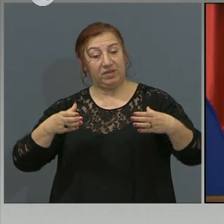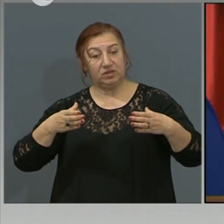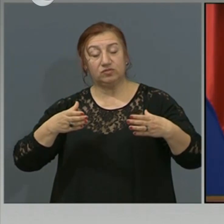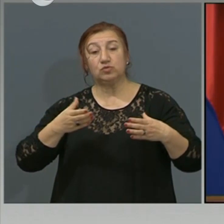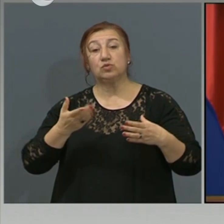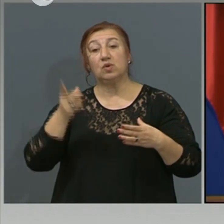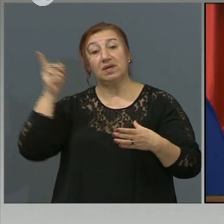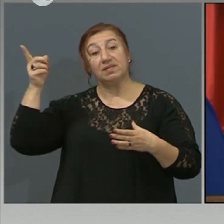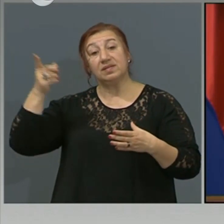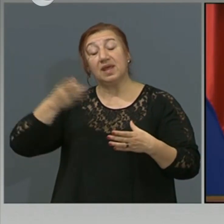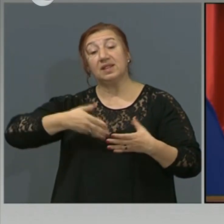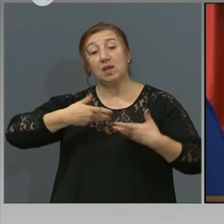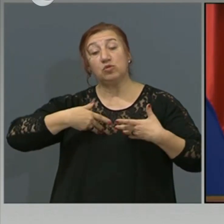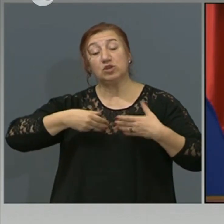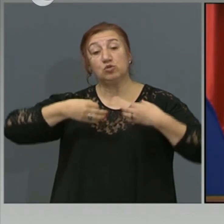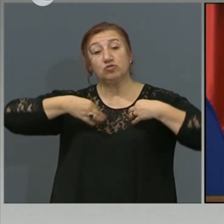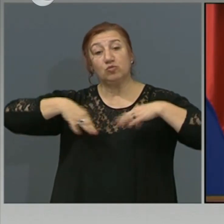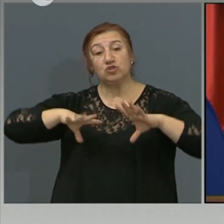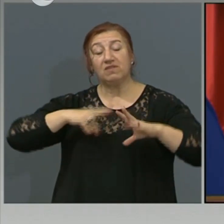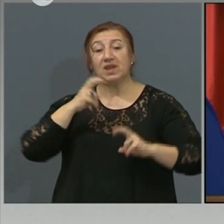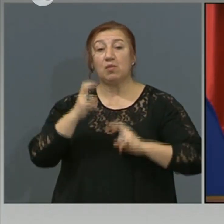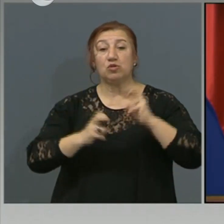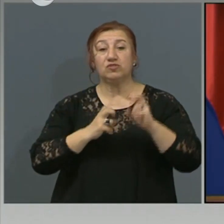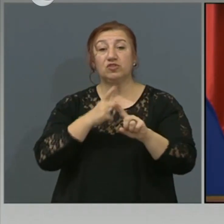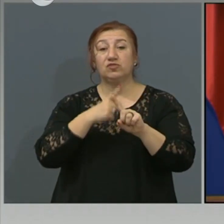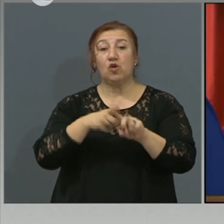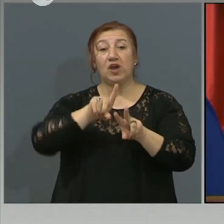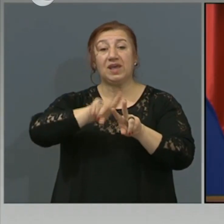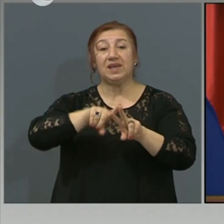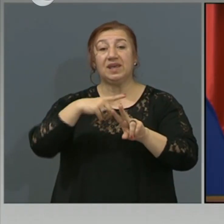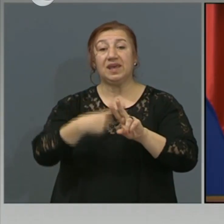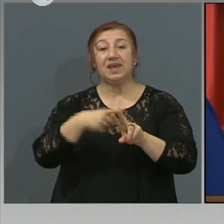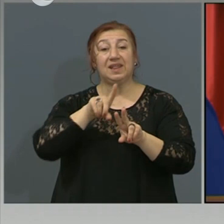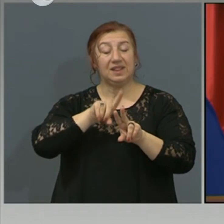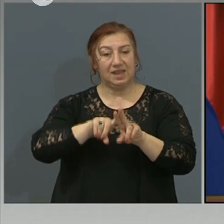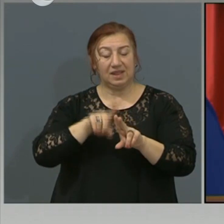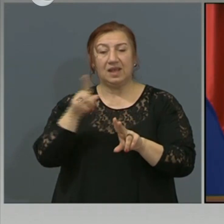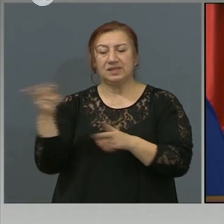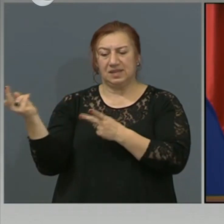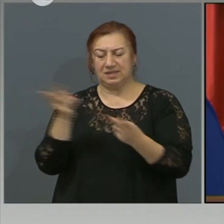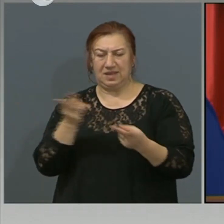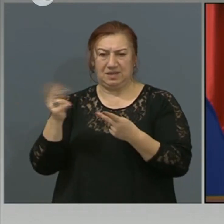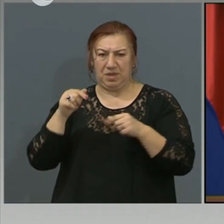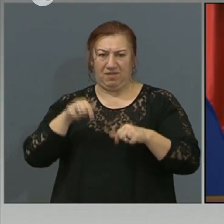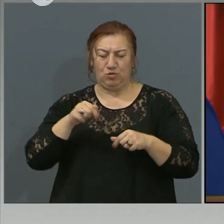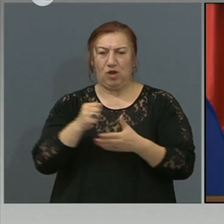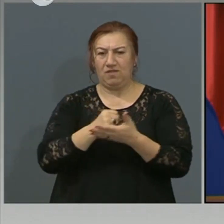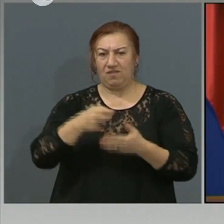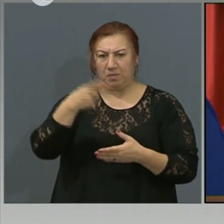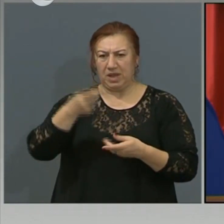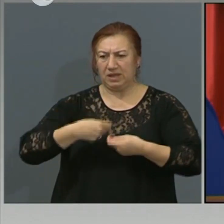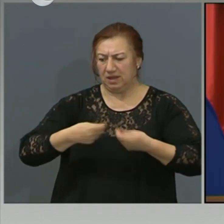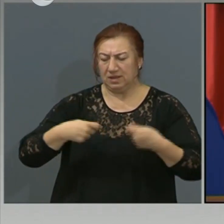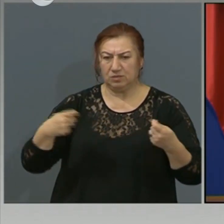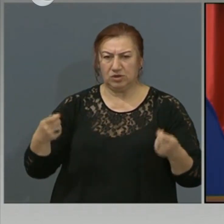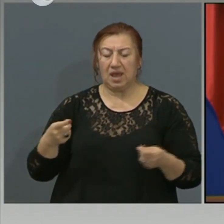освобождаване на производството на хинини с набяването на нашите аптеки с него, защото в Европейския съюз той не е позволен, но пък